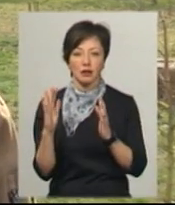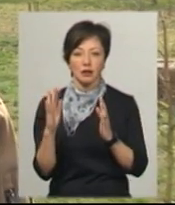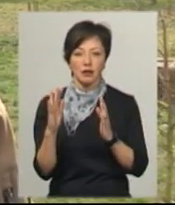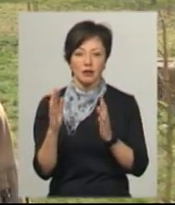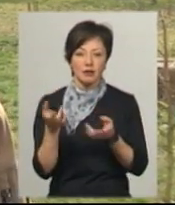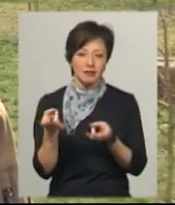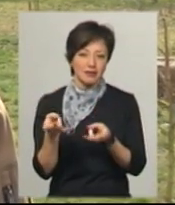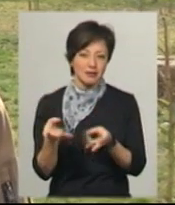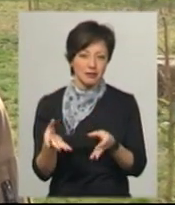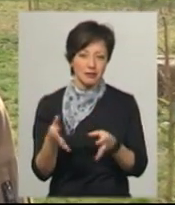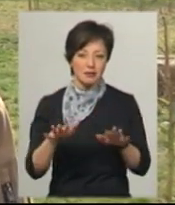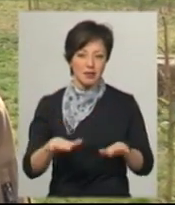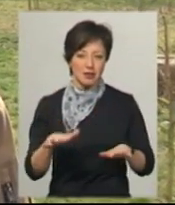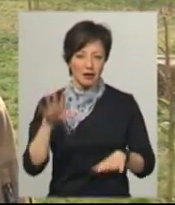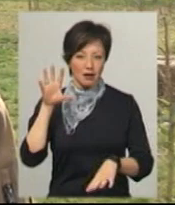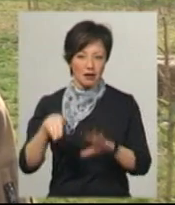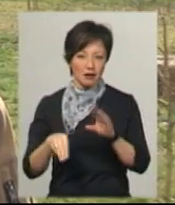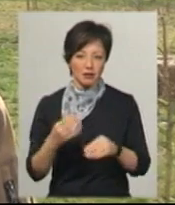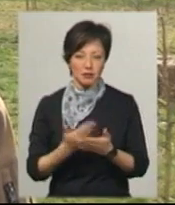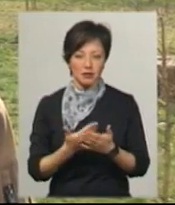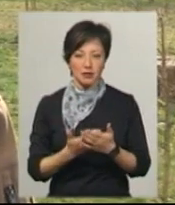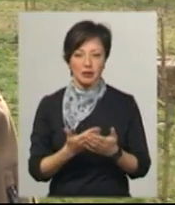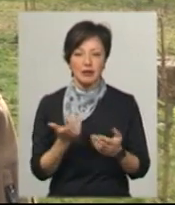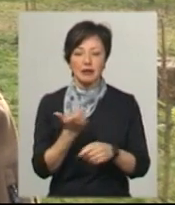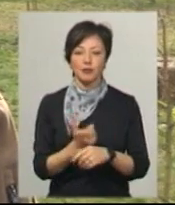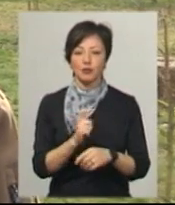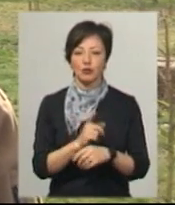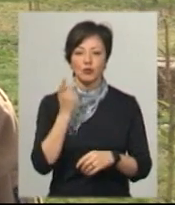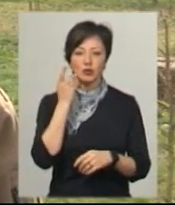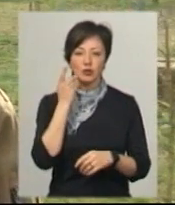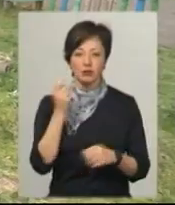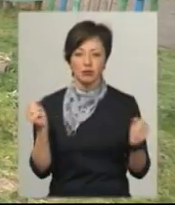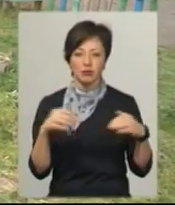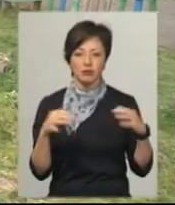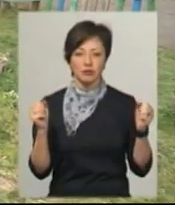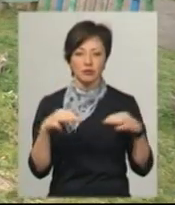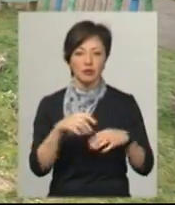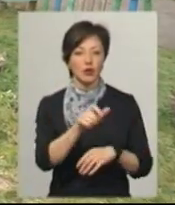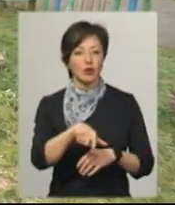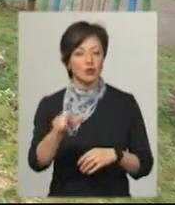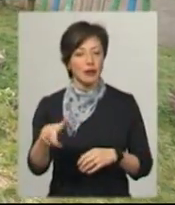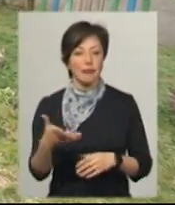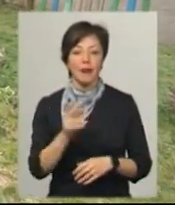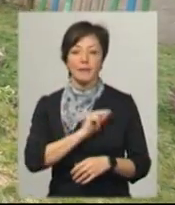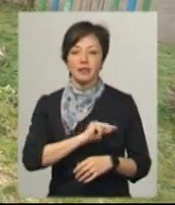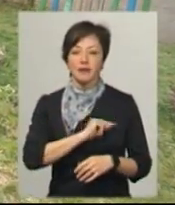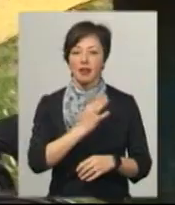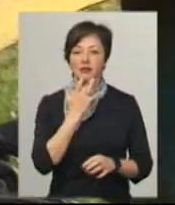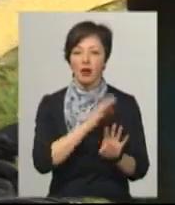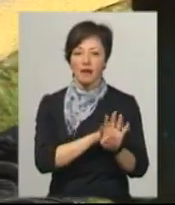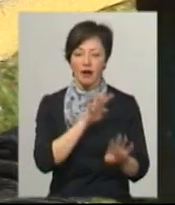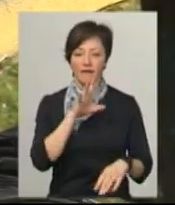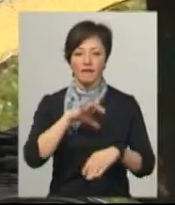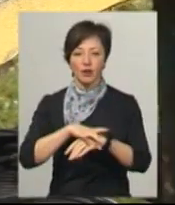заброшені місця, де найбільше постійно знаходиться людей. Якщо працівники Національної гвардії фіксують